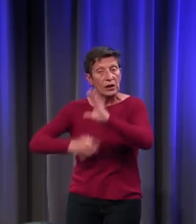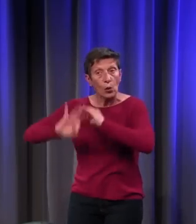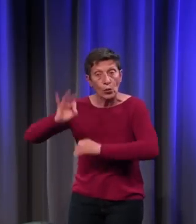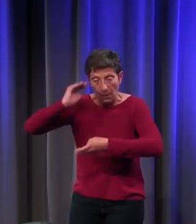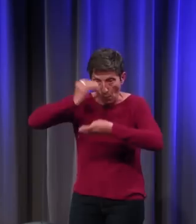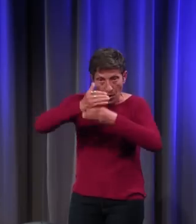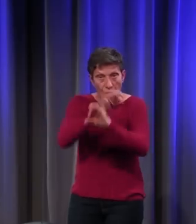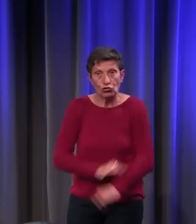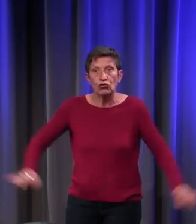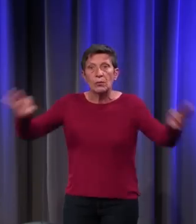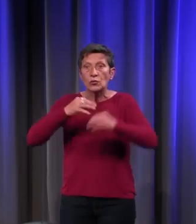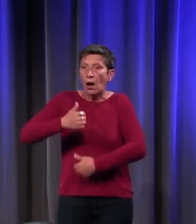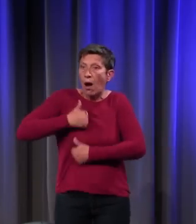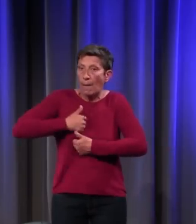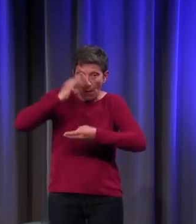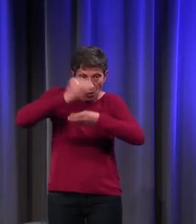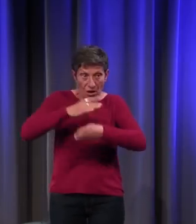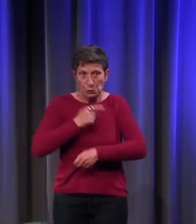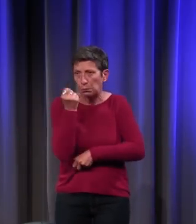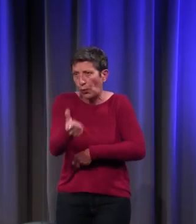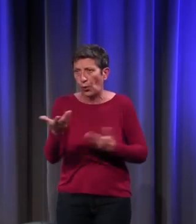médiévales sont peu nombreuses.